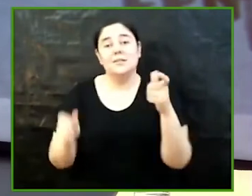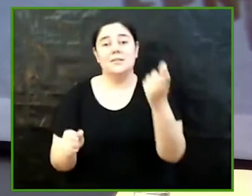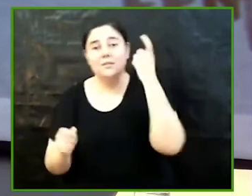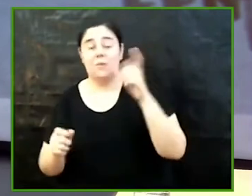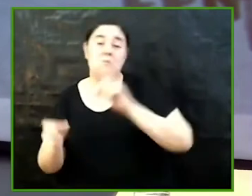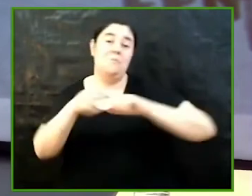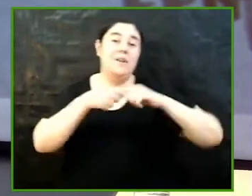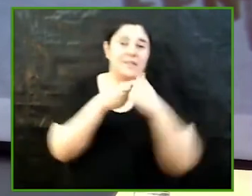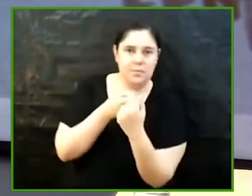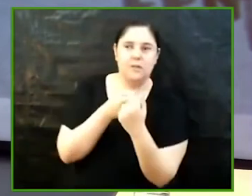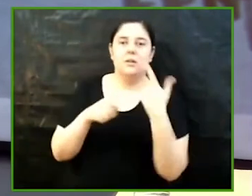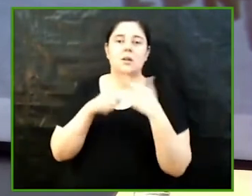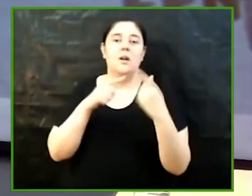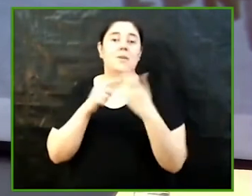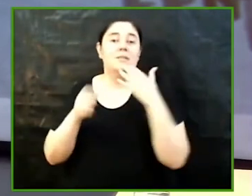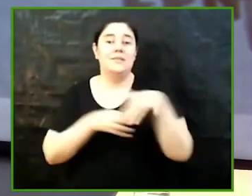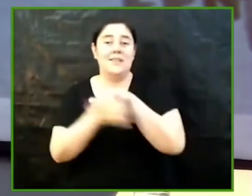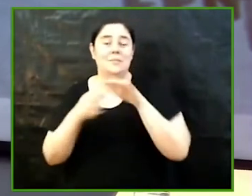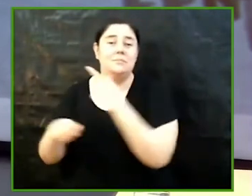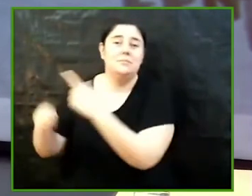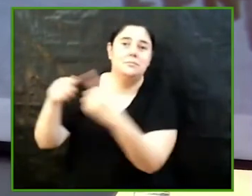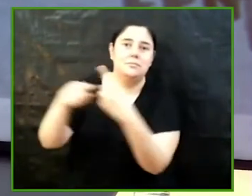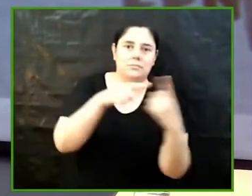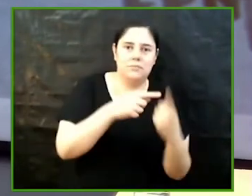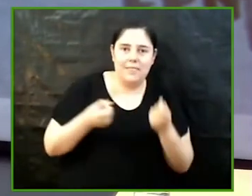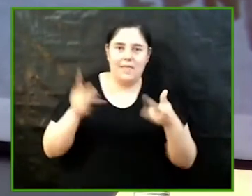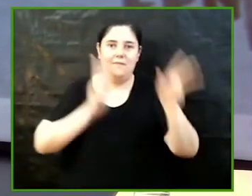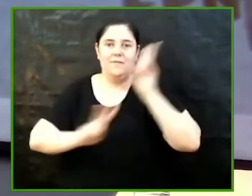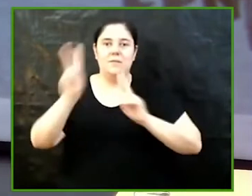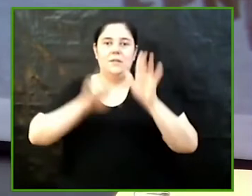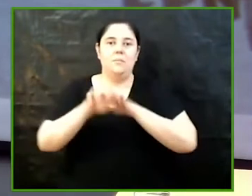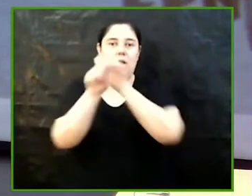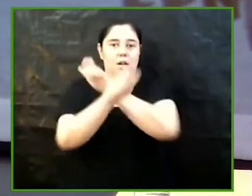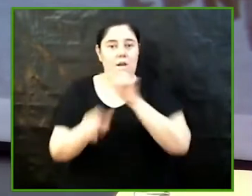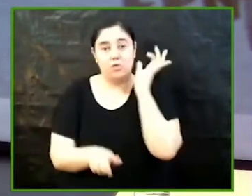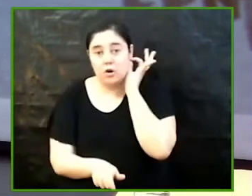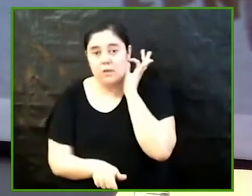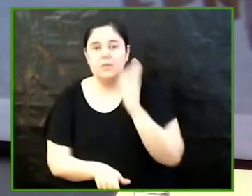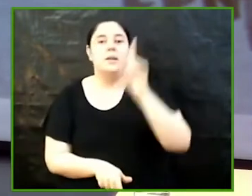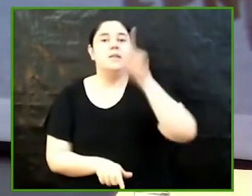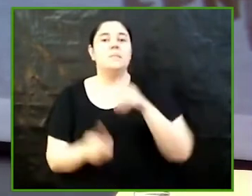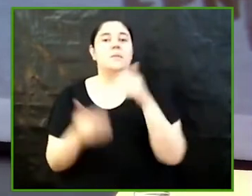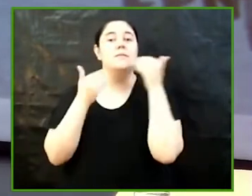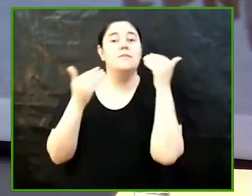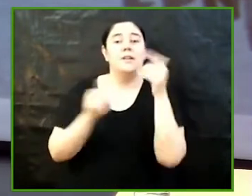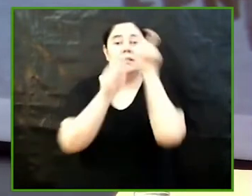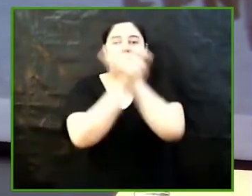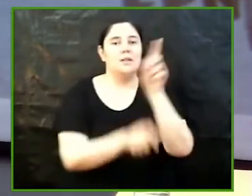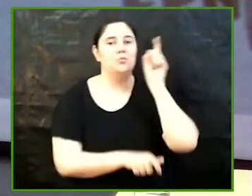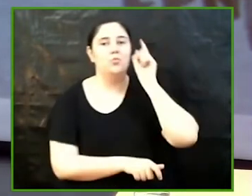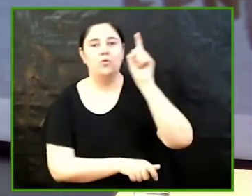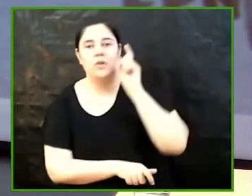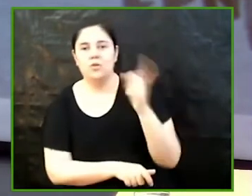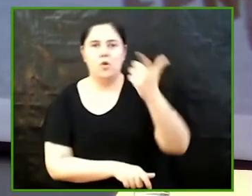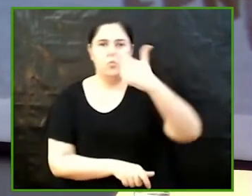en els diferents camps d'estudi que heu presentat en aquest premi. Felicitats també al professorat que encoratgeu en aquesta